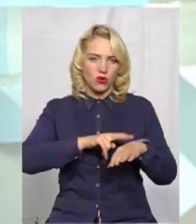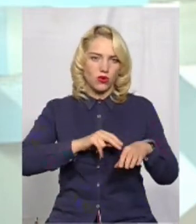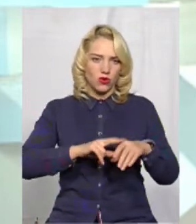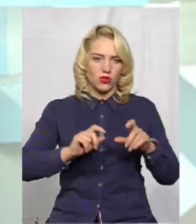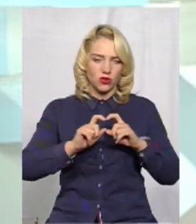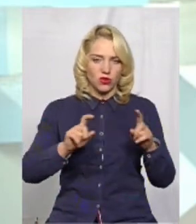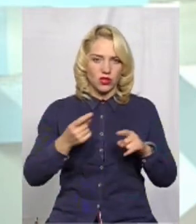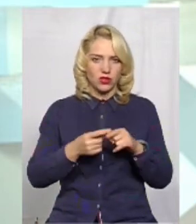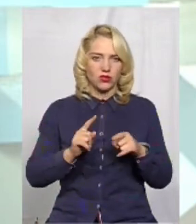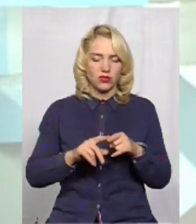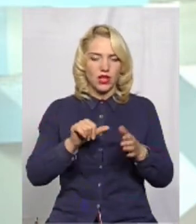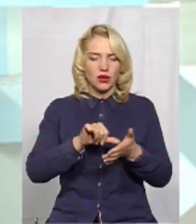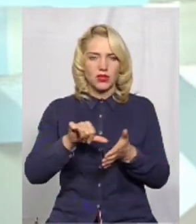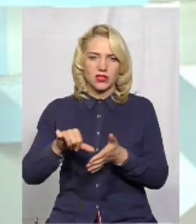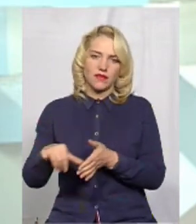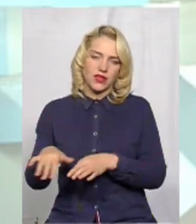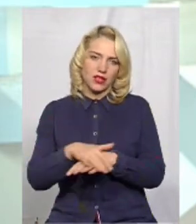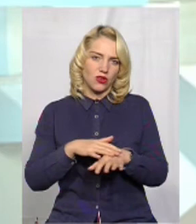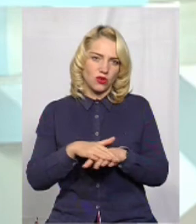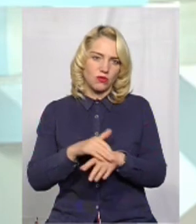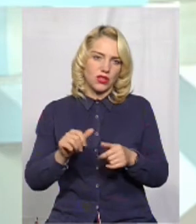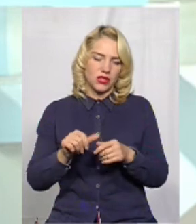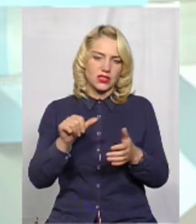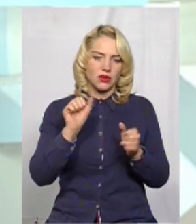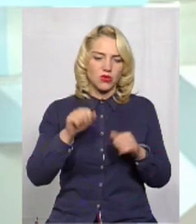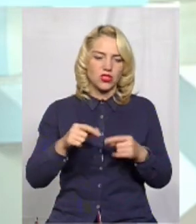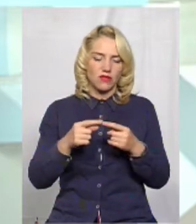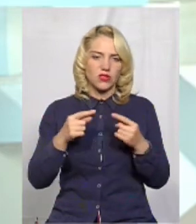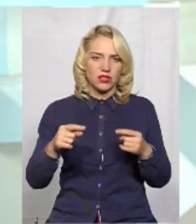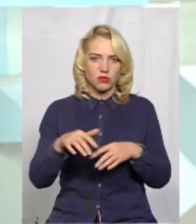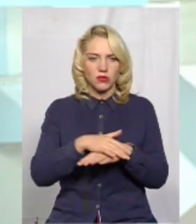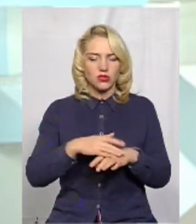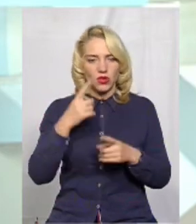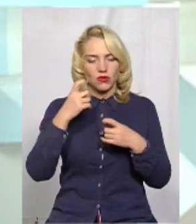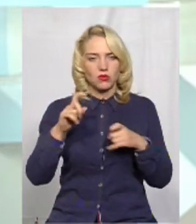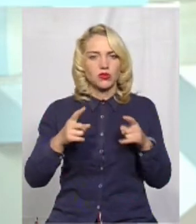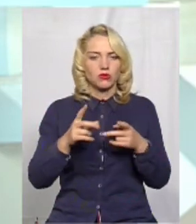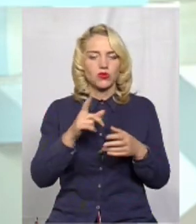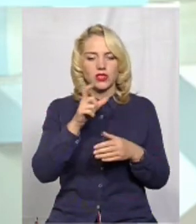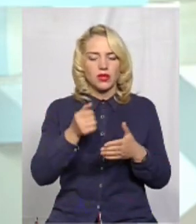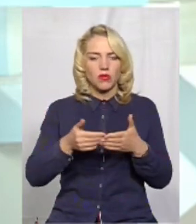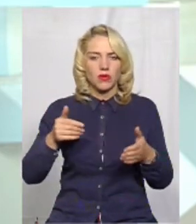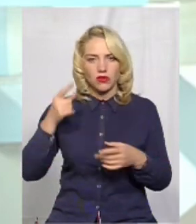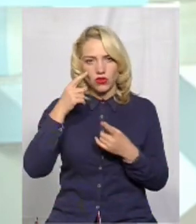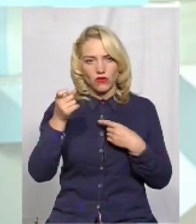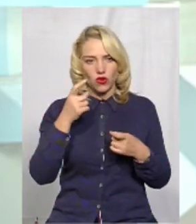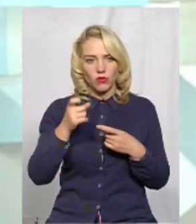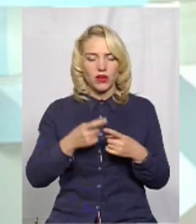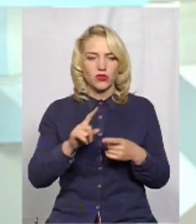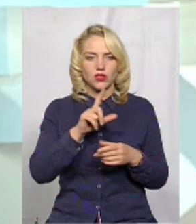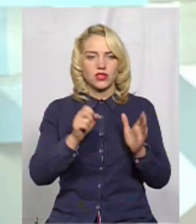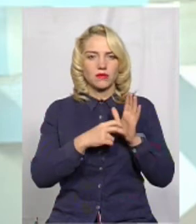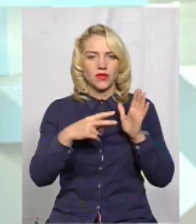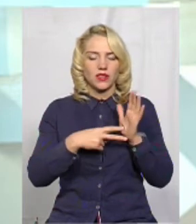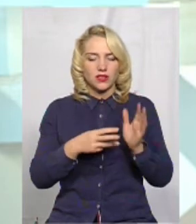до цього і представників громадськості, можливо, навіть засоби масової інформації. Тому що, за попередньою інформацією, із